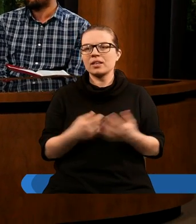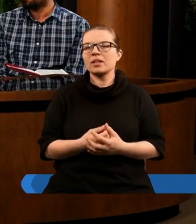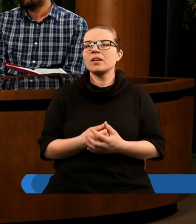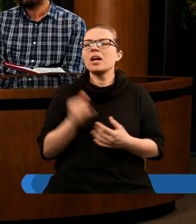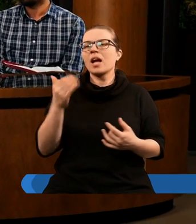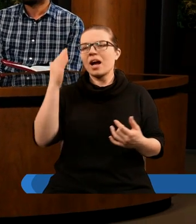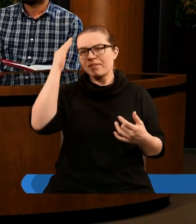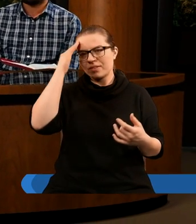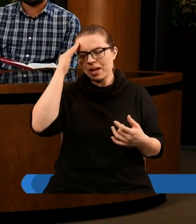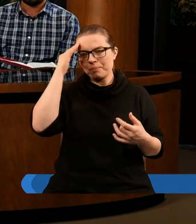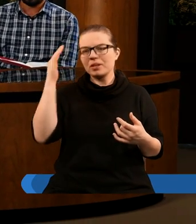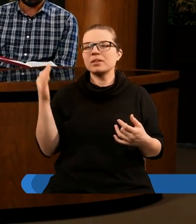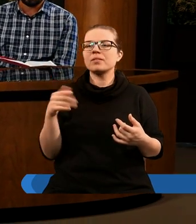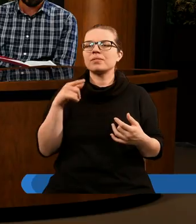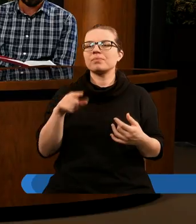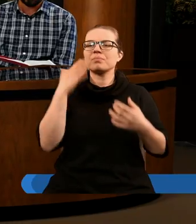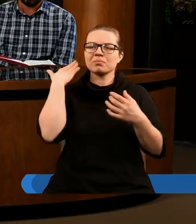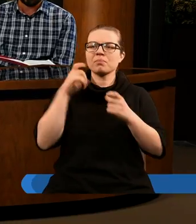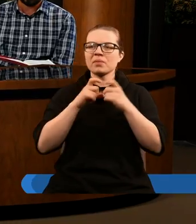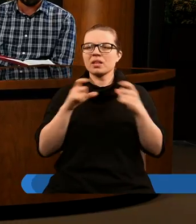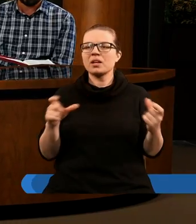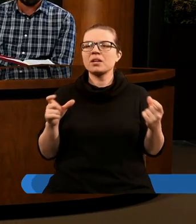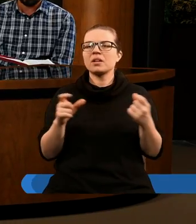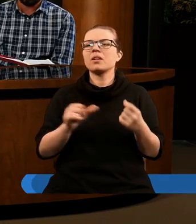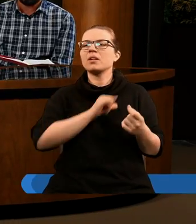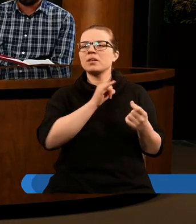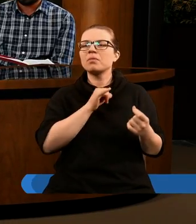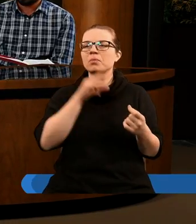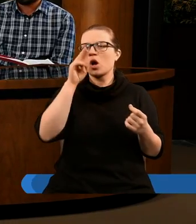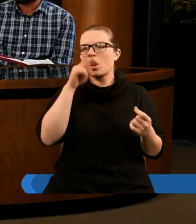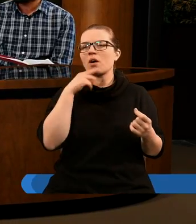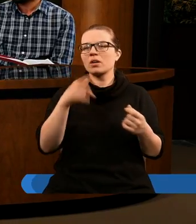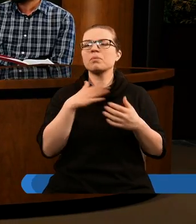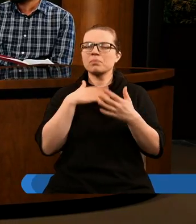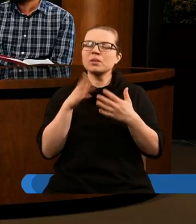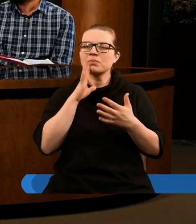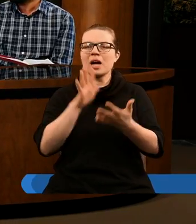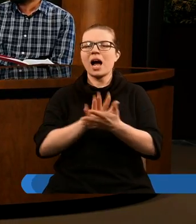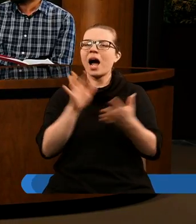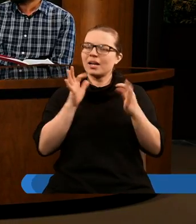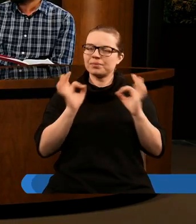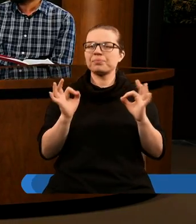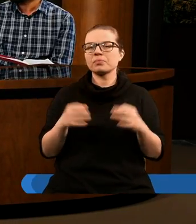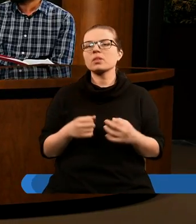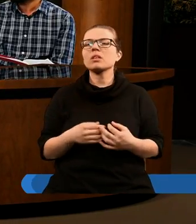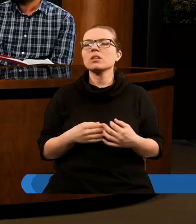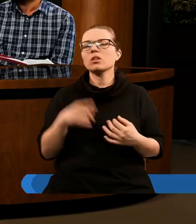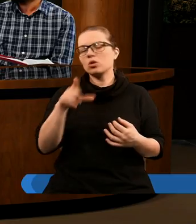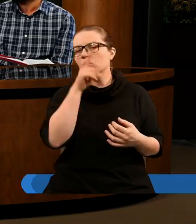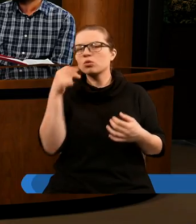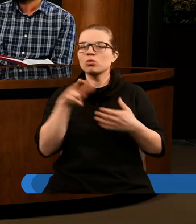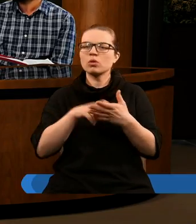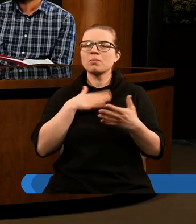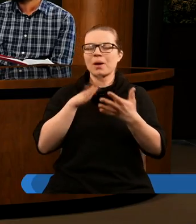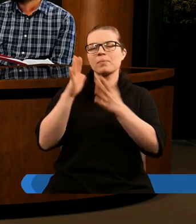A jak wiemy, w tamtych czasach imię odzwierciedlało przede wszystkim charakter. Zatem to są ludzie, którzy mają